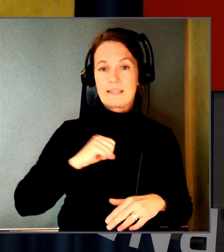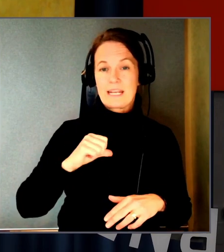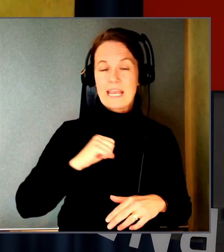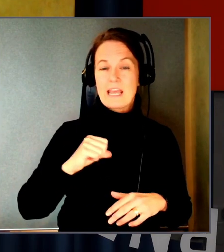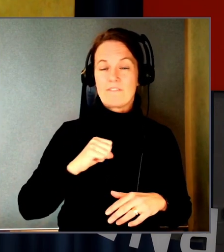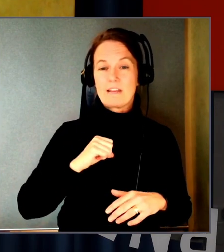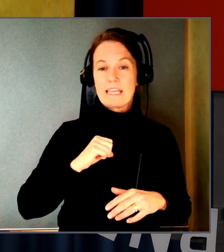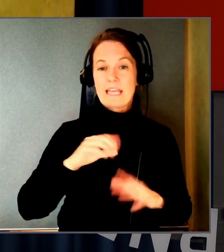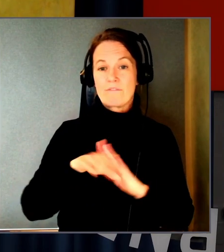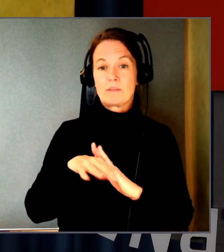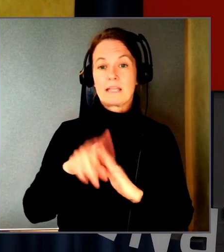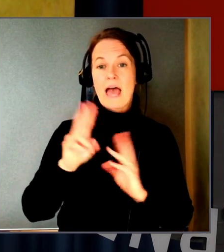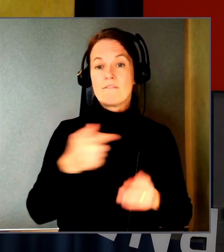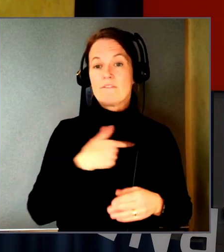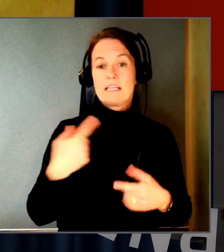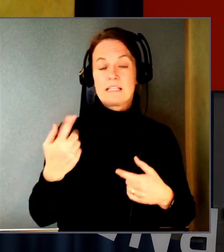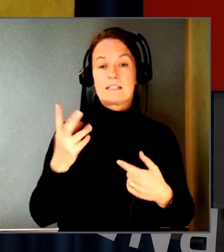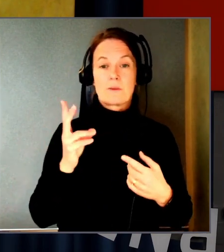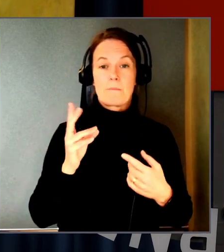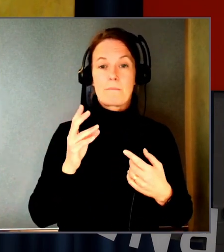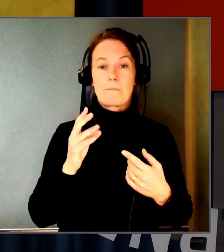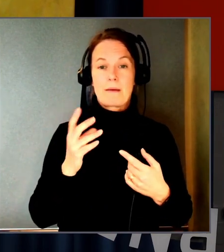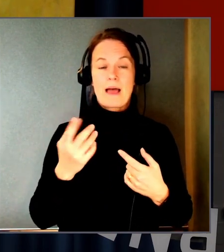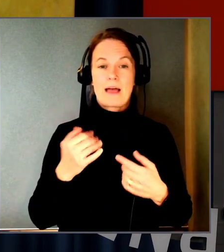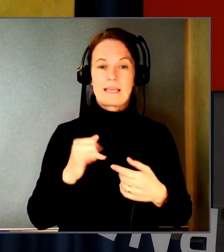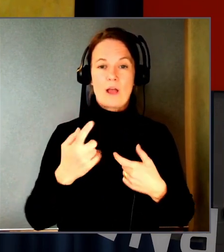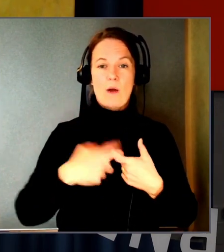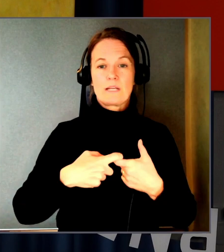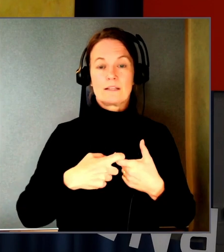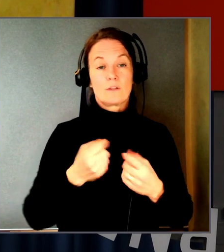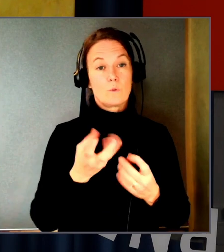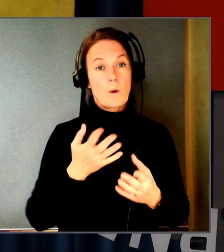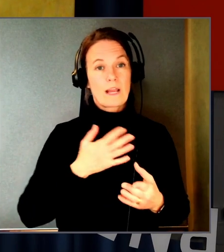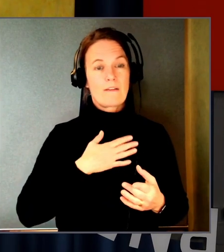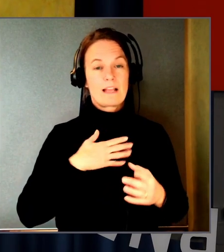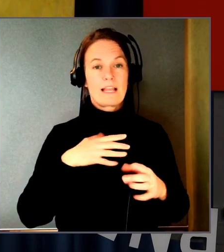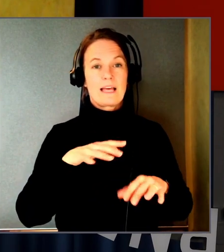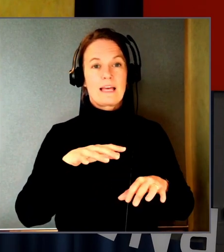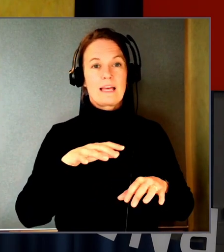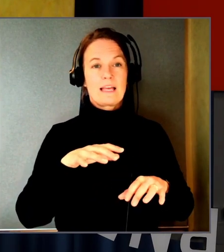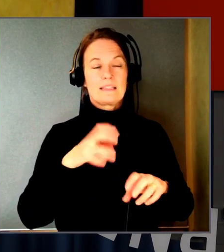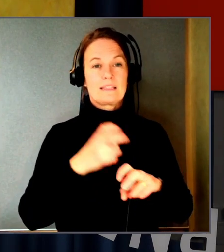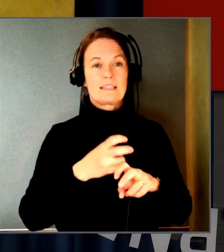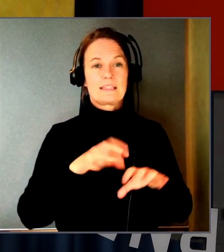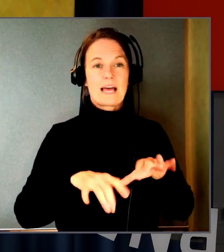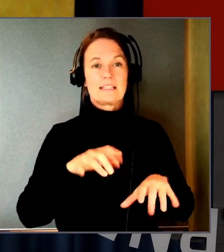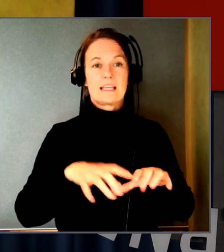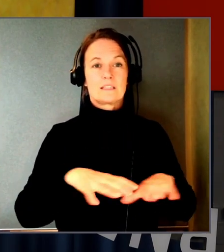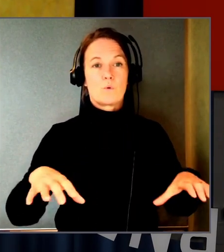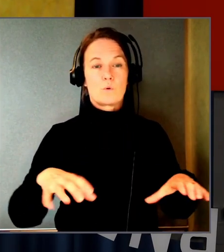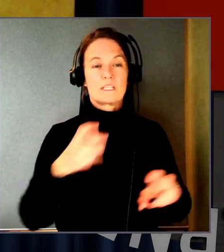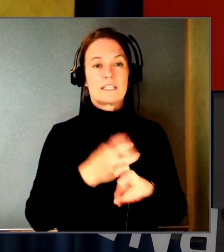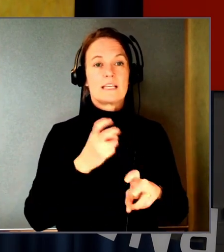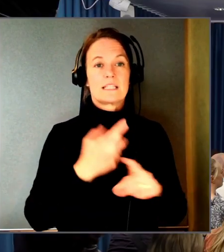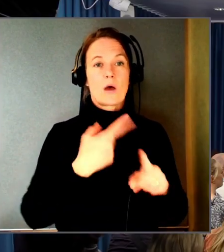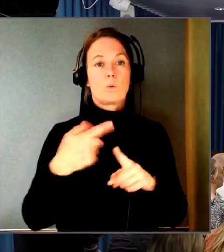också. Och vissa ägnade kaffepausen åt att tangentbordstesta olika flöden på olika säker. Okej,